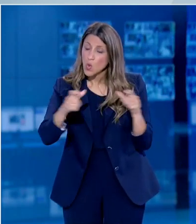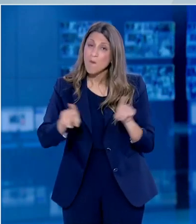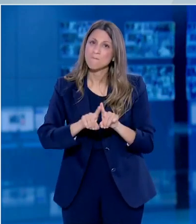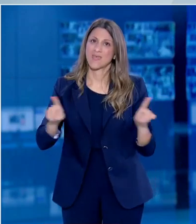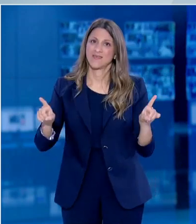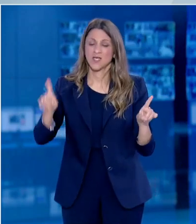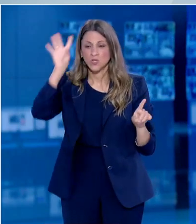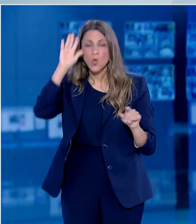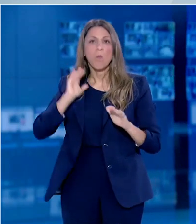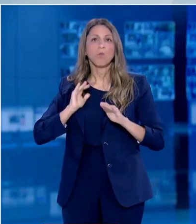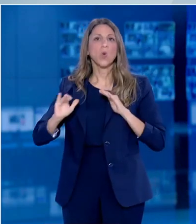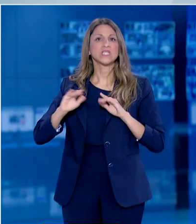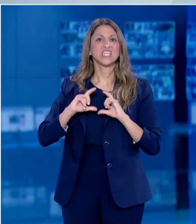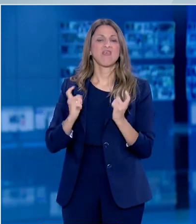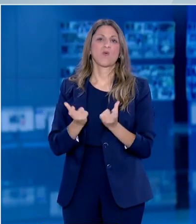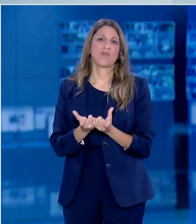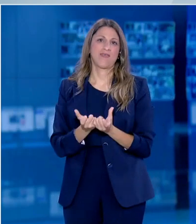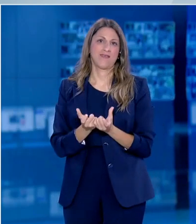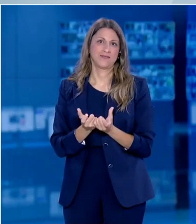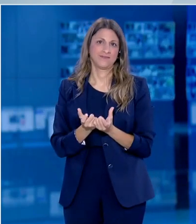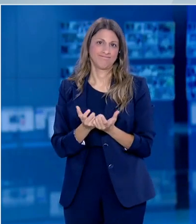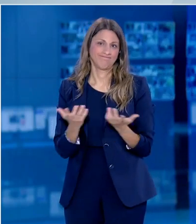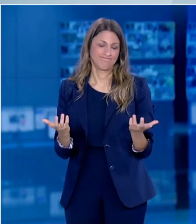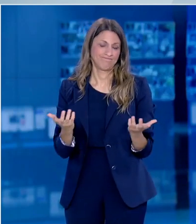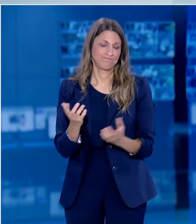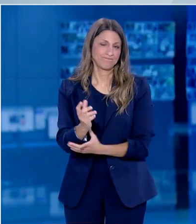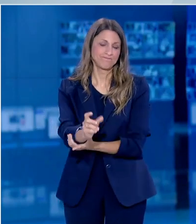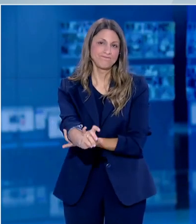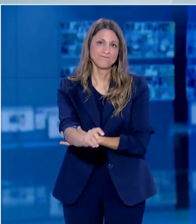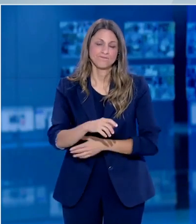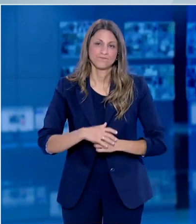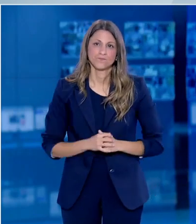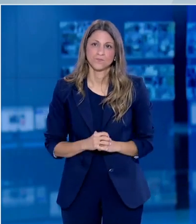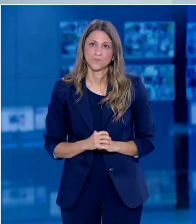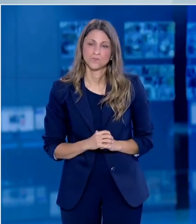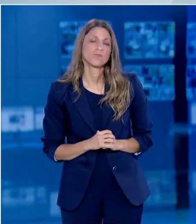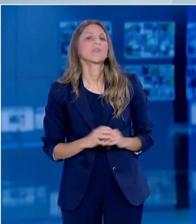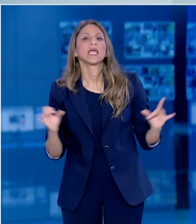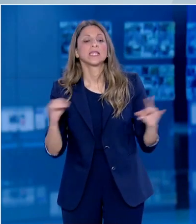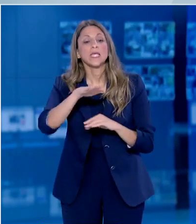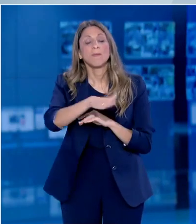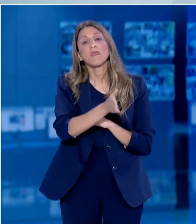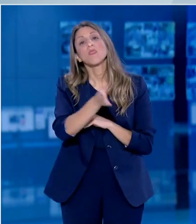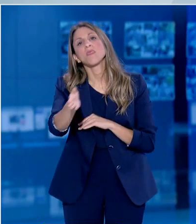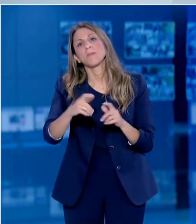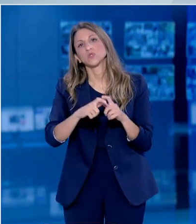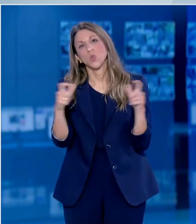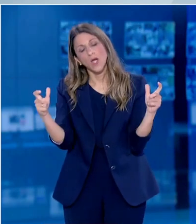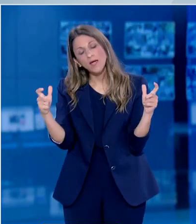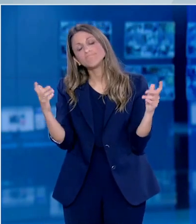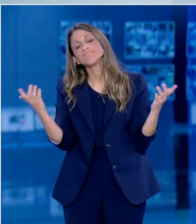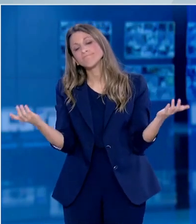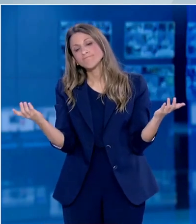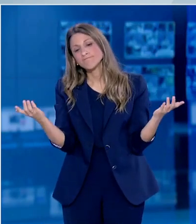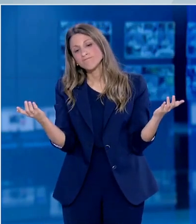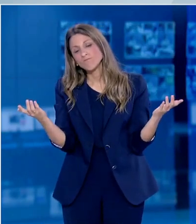με στόχο όμως να μην βλαφθούν και οι υπόλοιποι παράμετροι που προαναφέραμε. Το κόστος της μη παρακολούθησης θα είναι πάντα υψηλότερο για